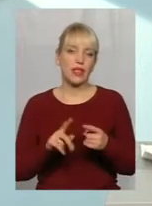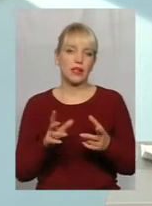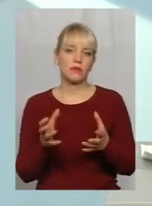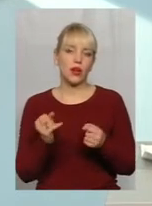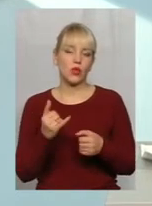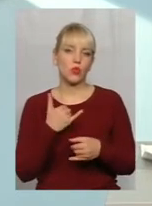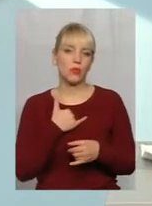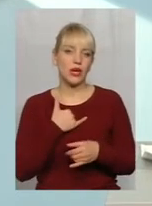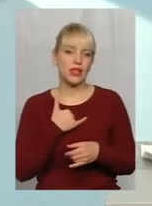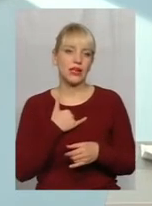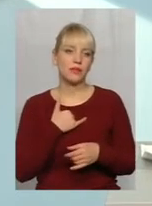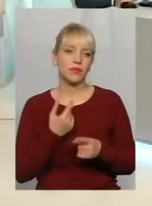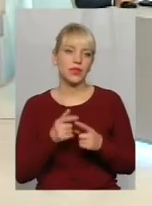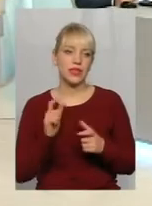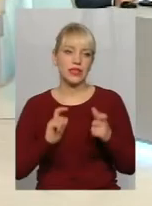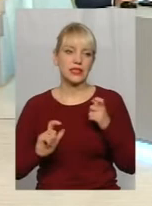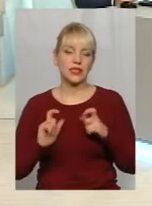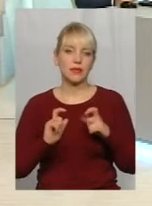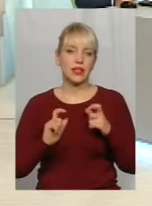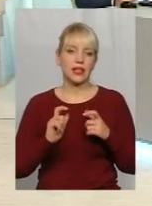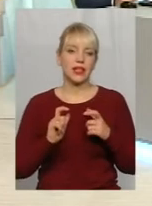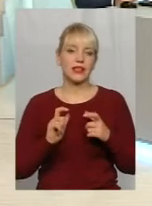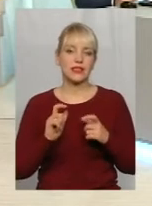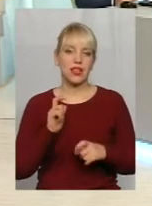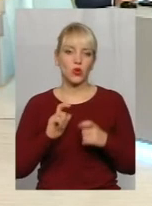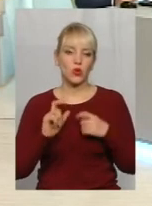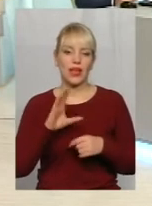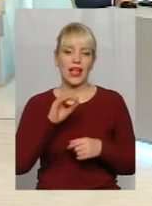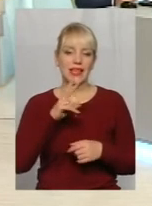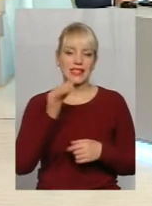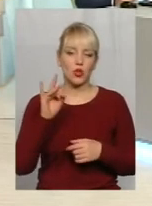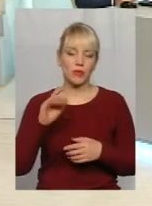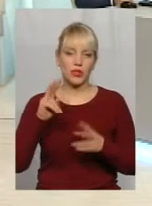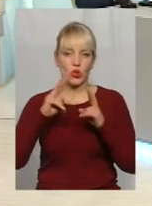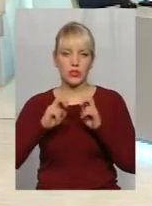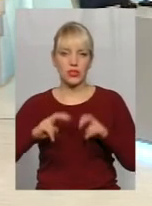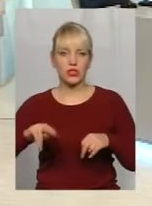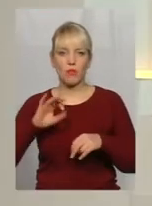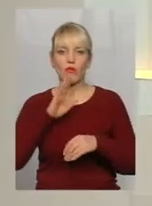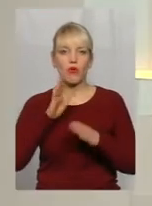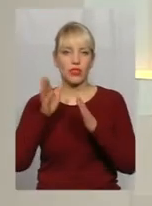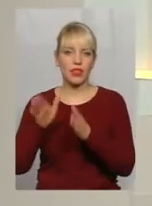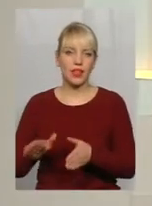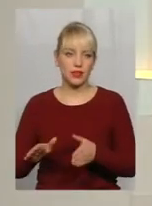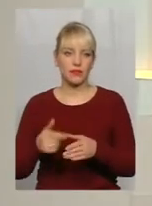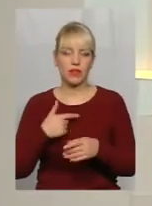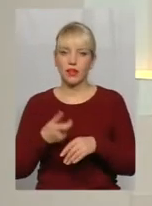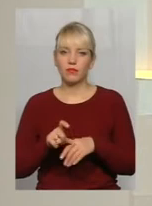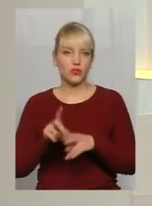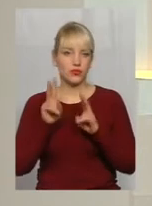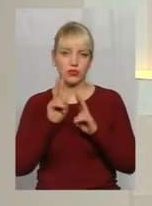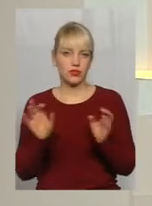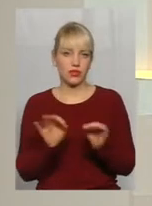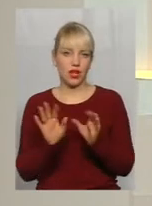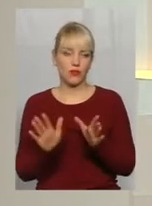мене ці інститут енциклопедичних досліджень про неї. Пане Вікторе, а... Я зрозумів.